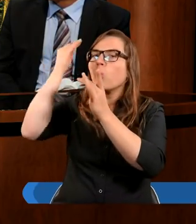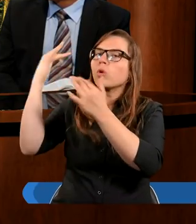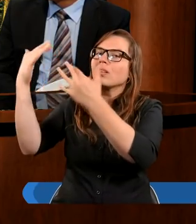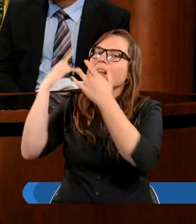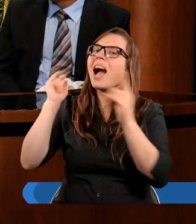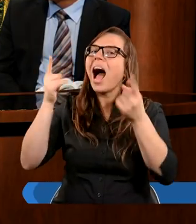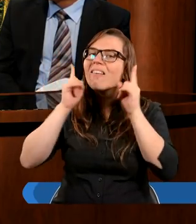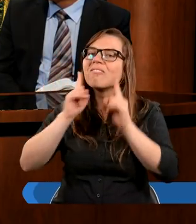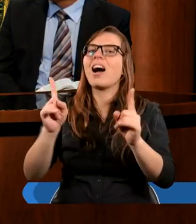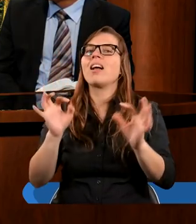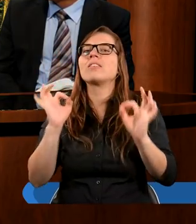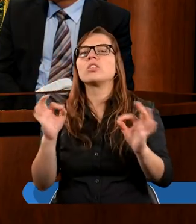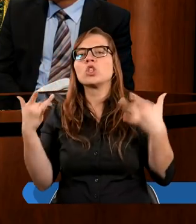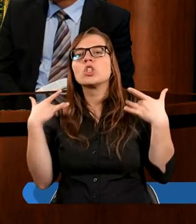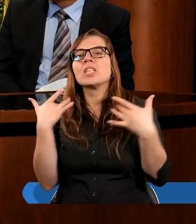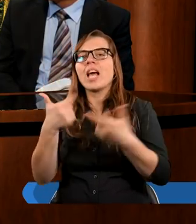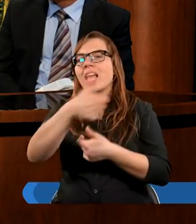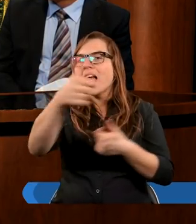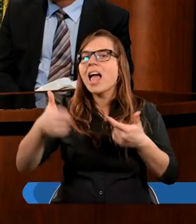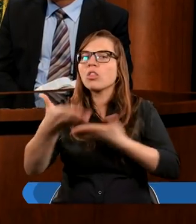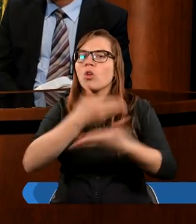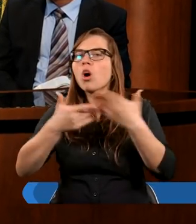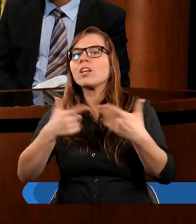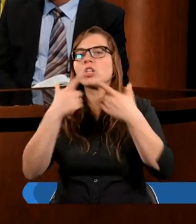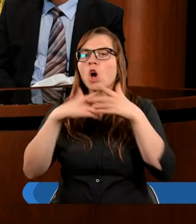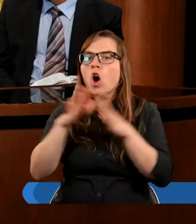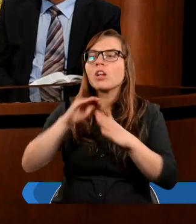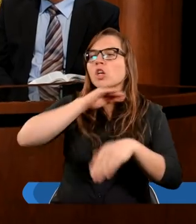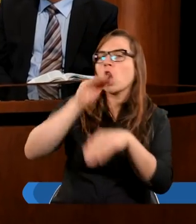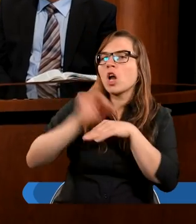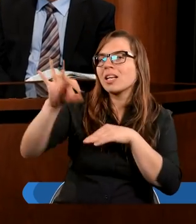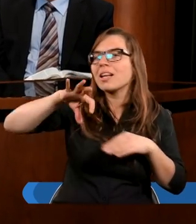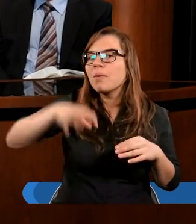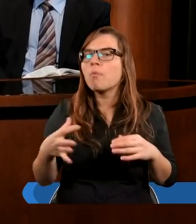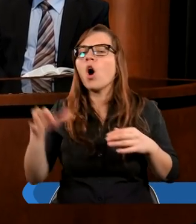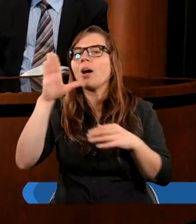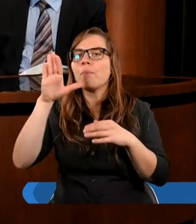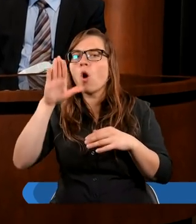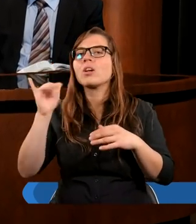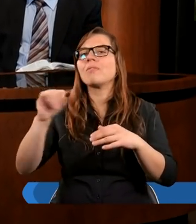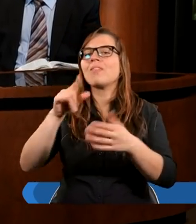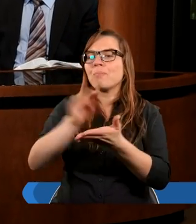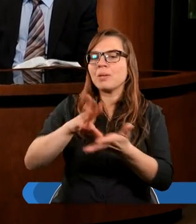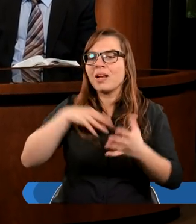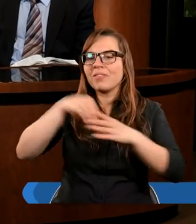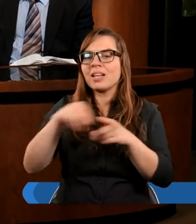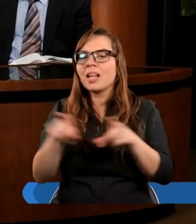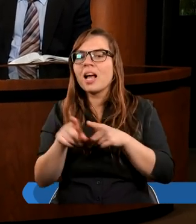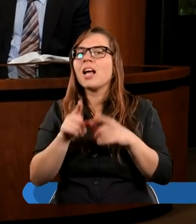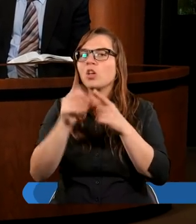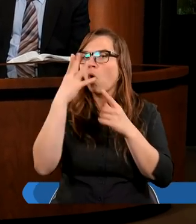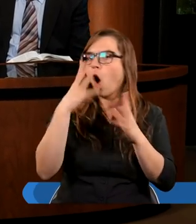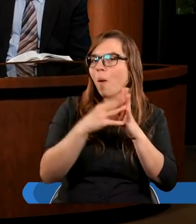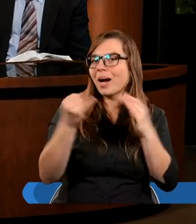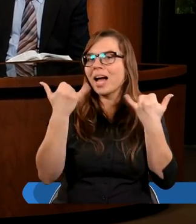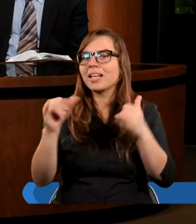być częścią tej jedności Kościoła zgodnie ze wzorem Bożym przedstawionym w Biblii. W Biblii są jeszcze inne